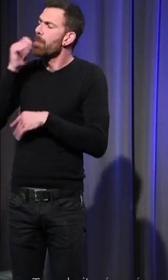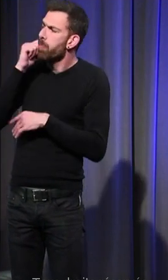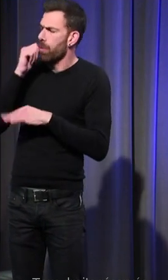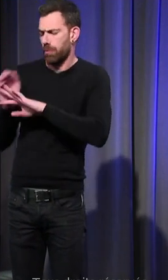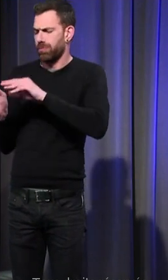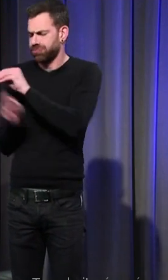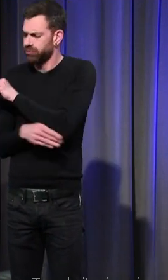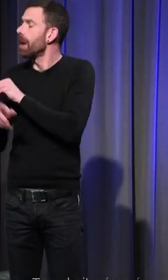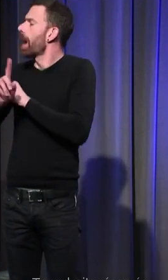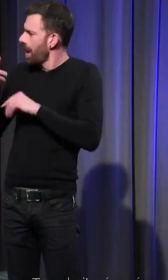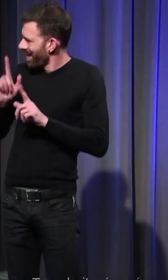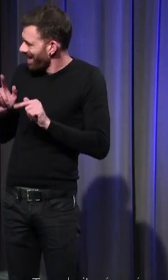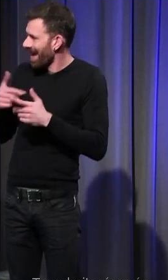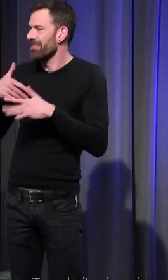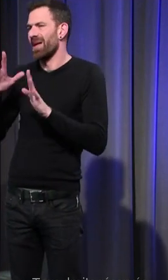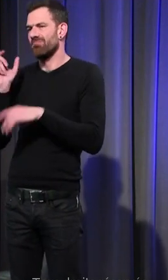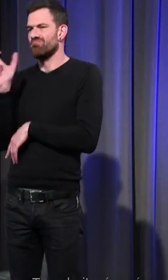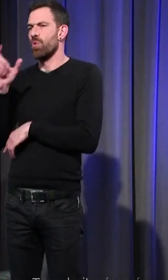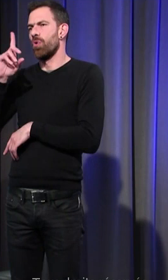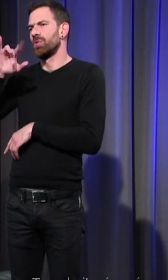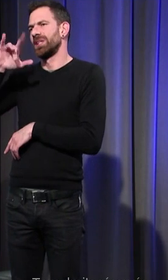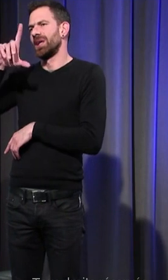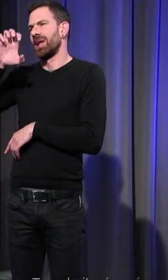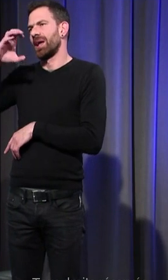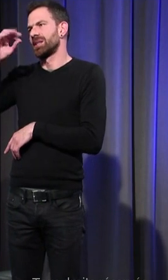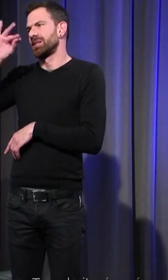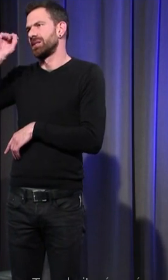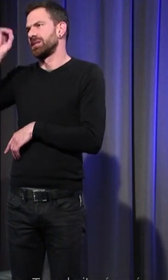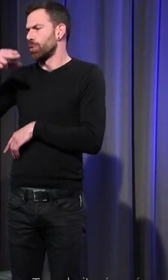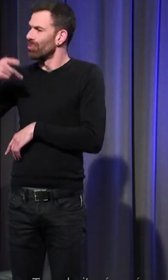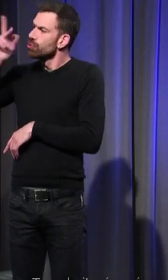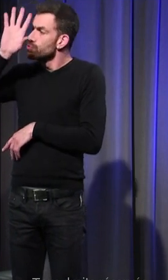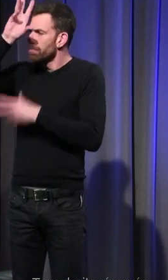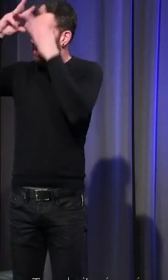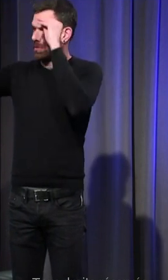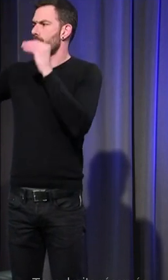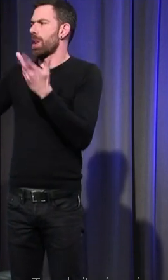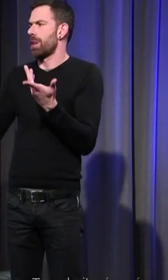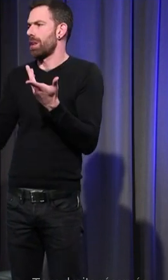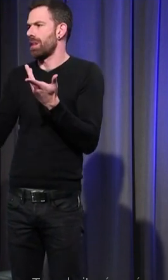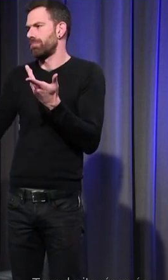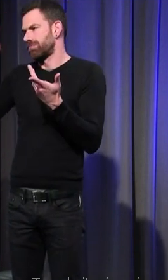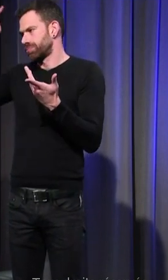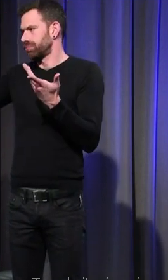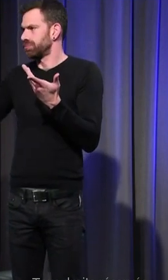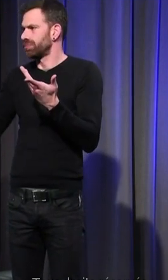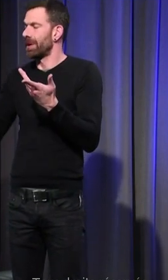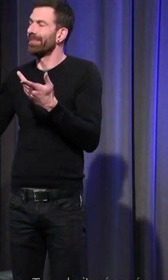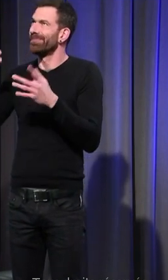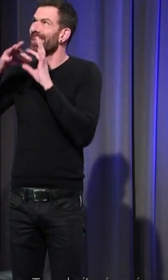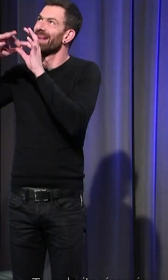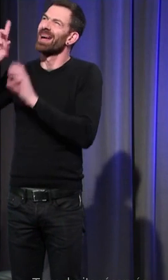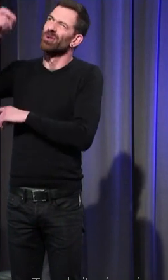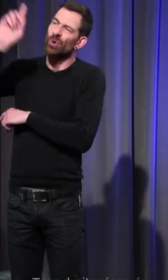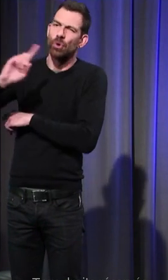'existe pas mais le mot d'élection est de nature spirituelle entre ça ne concerne pas vraiment Dieu mais c